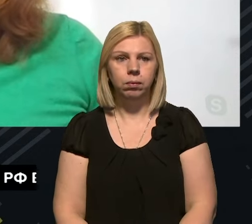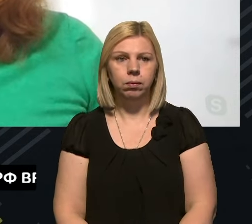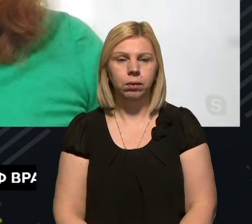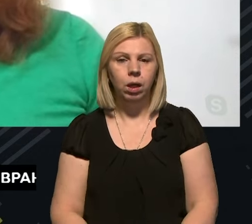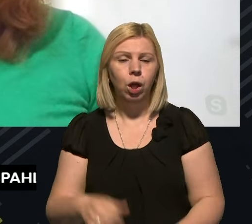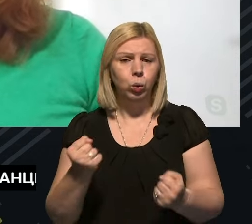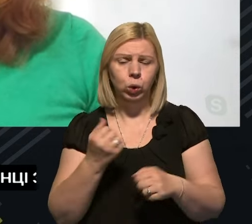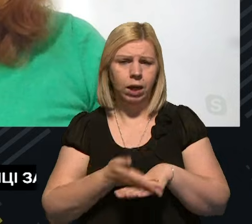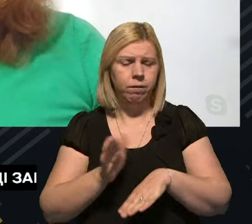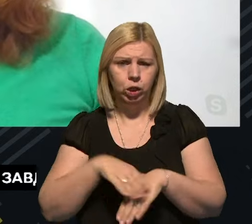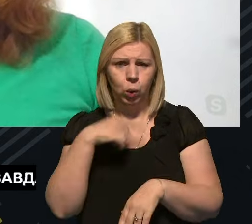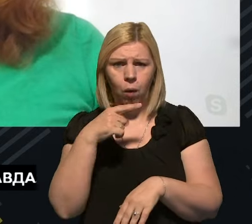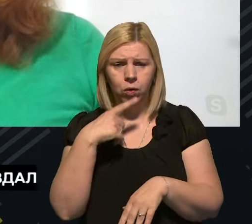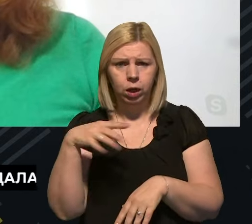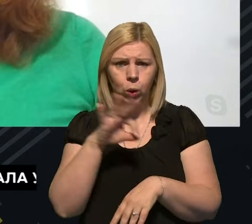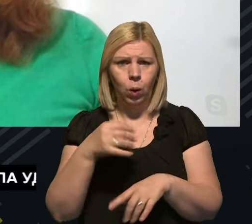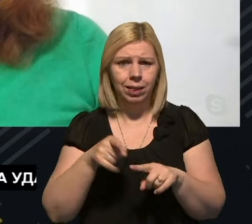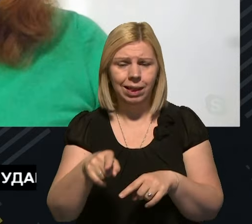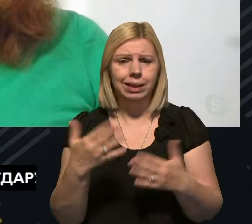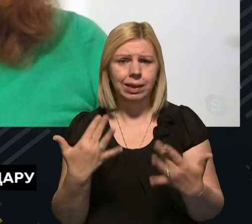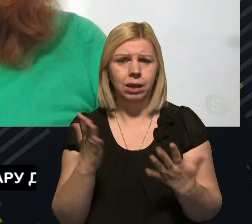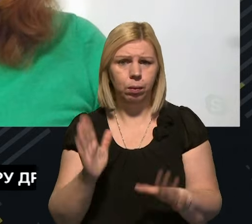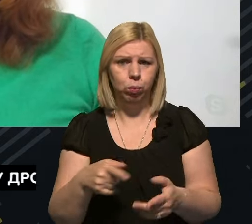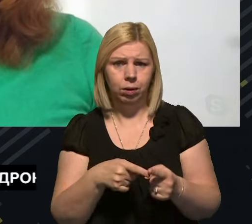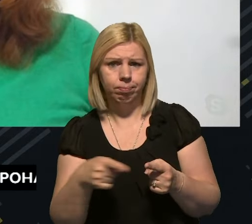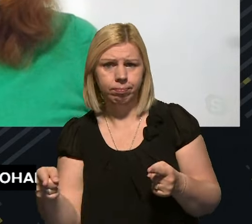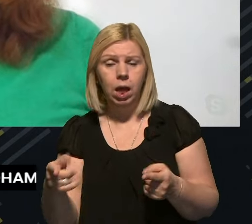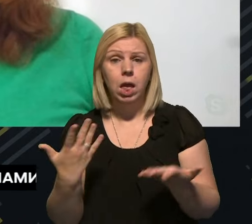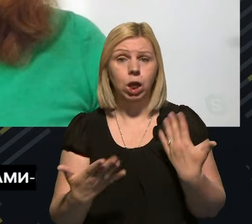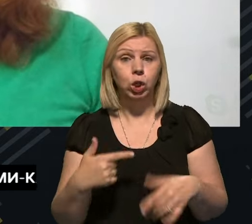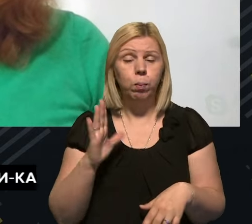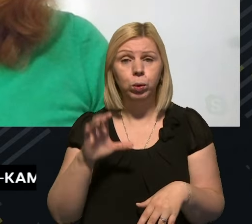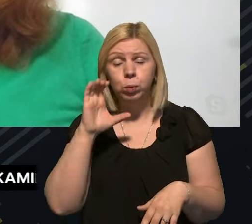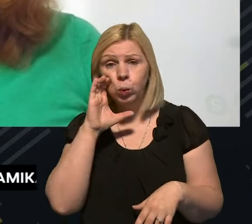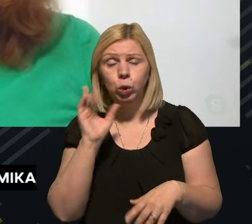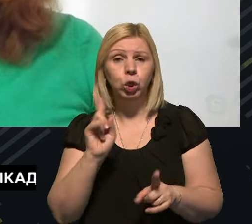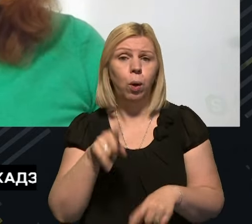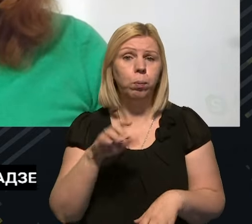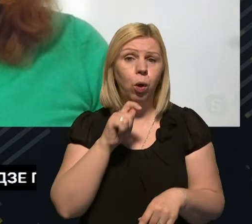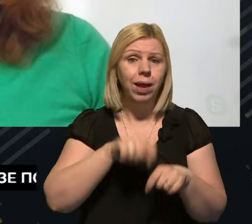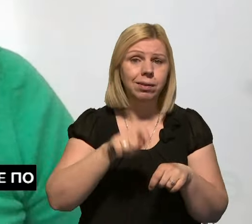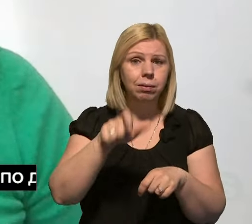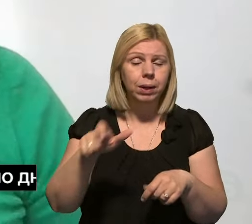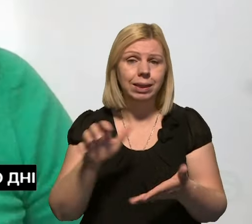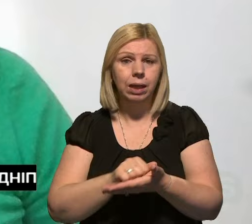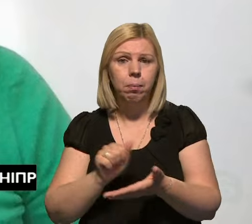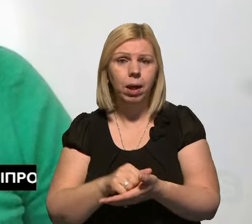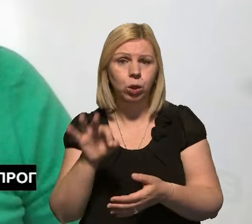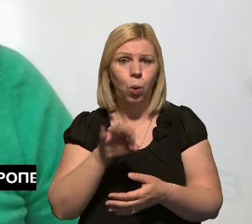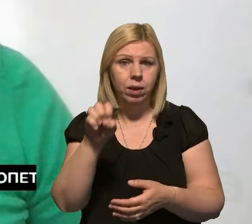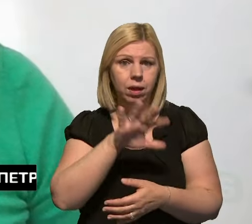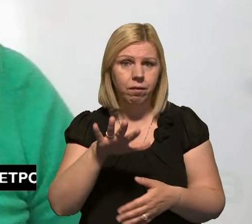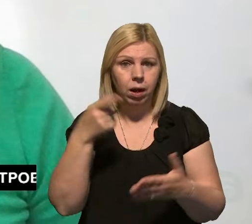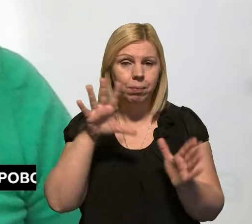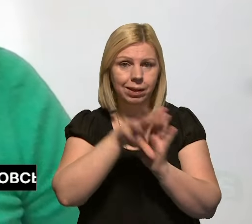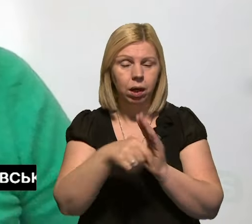Дуже важко говорити про те, скільки вони триватимуть. Якщо слухати, що говорять експерти, які, власне, займаються виключно європейською